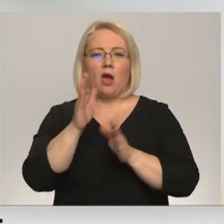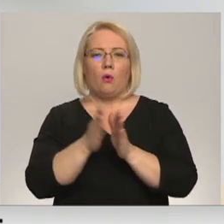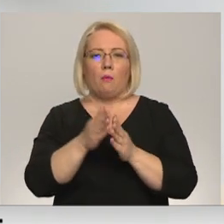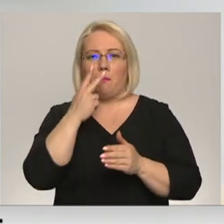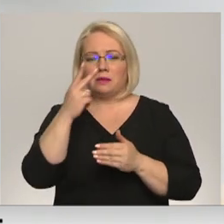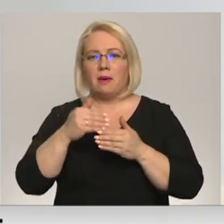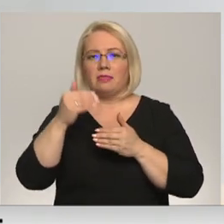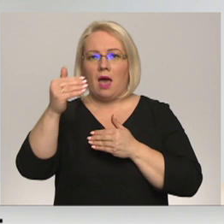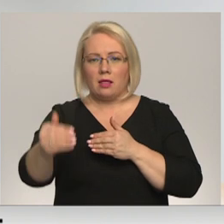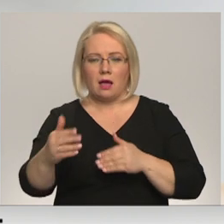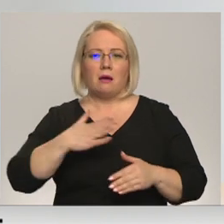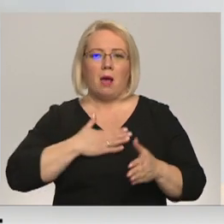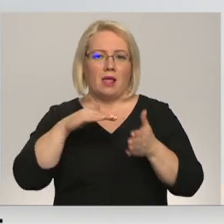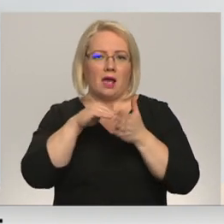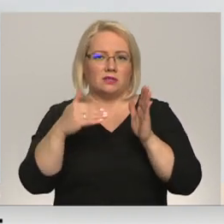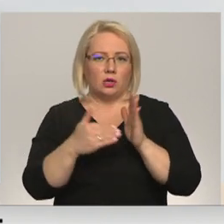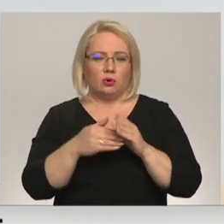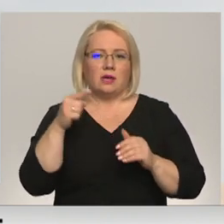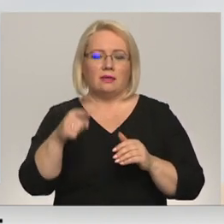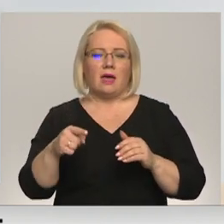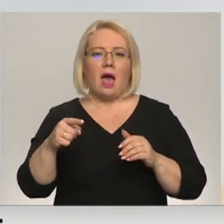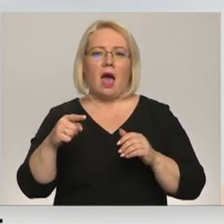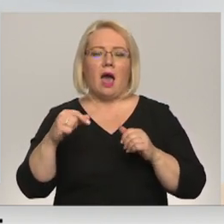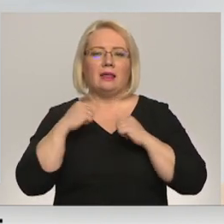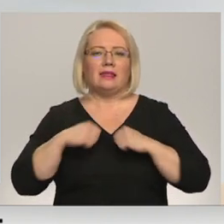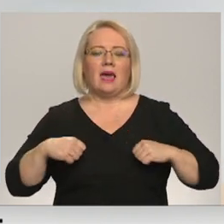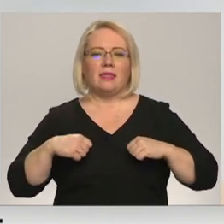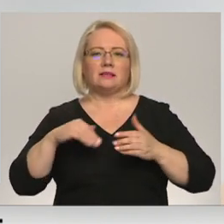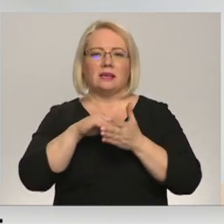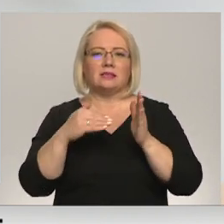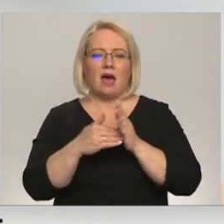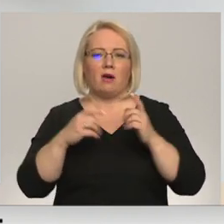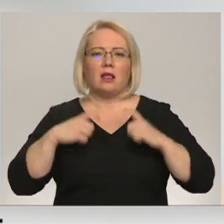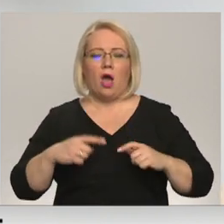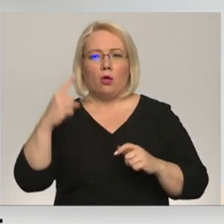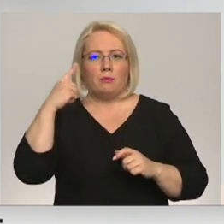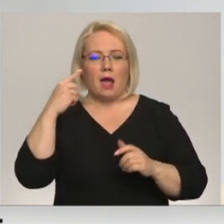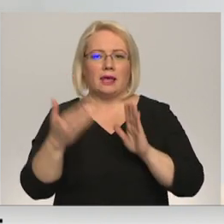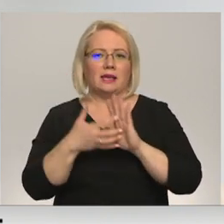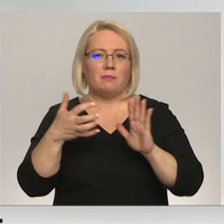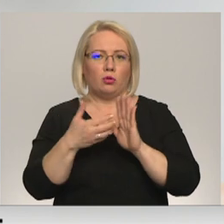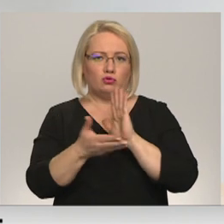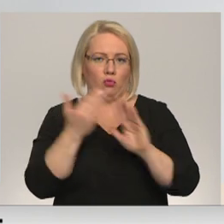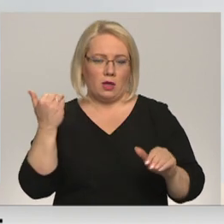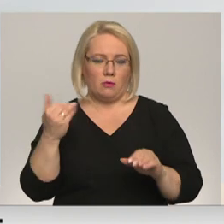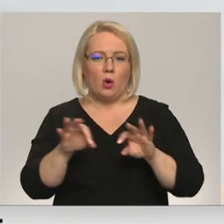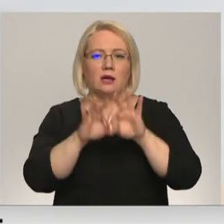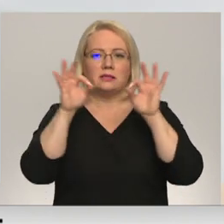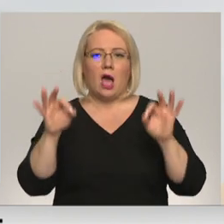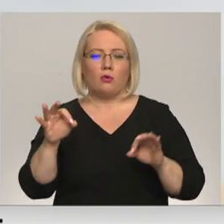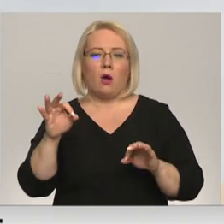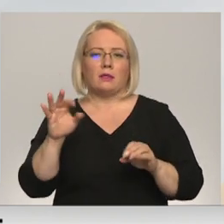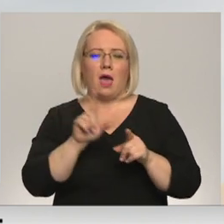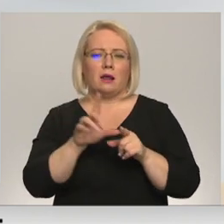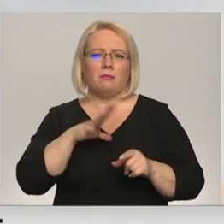tālāk, tad jau no manā situācijā, dienesta stāvokļu ļaunprātīga izmantošana ir noņemta, jo sākotnē jau tur figurēja virtuāli